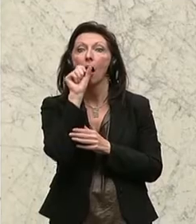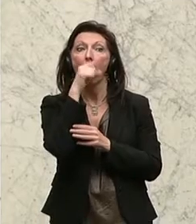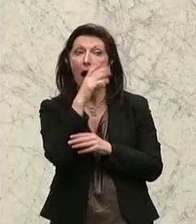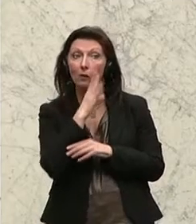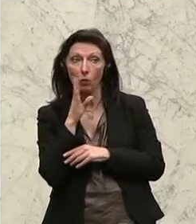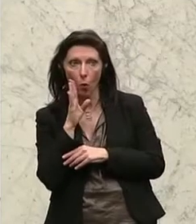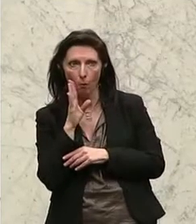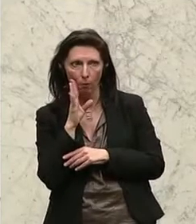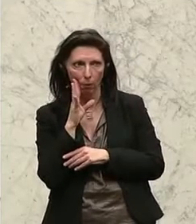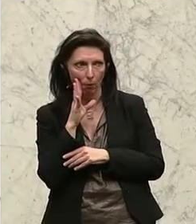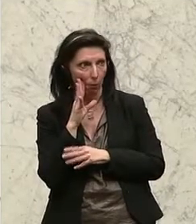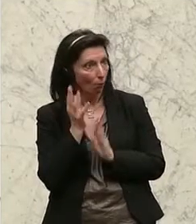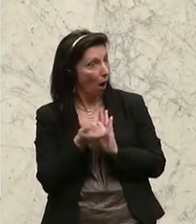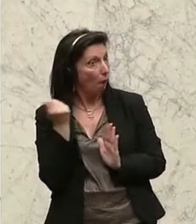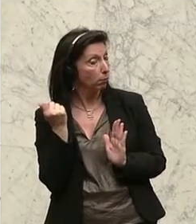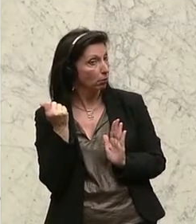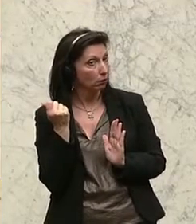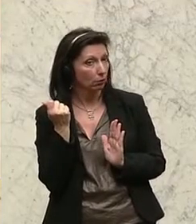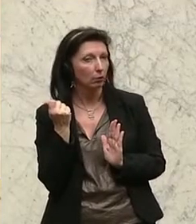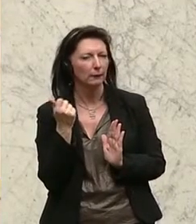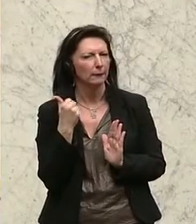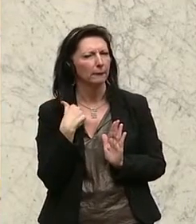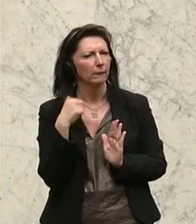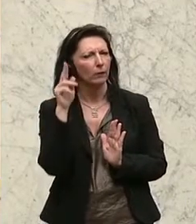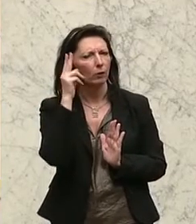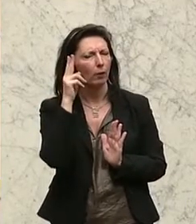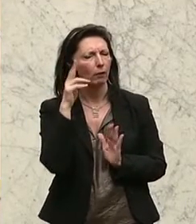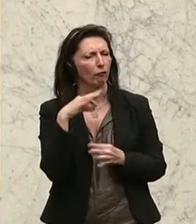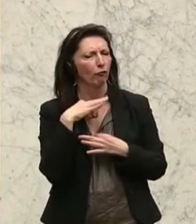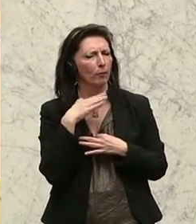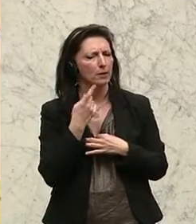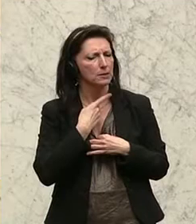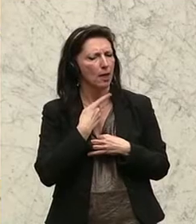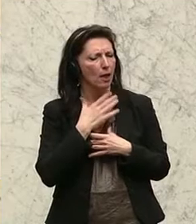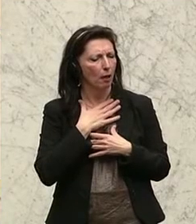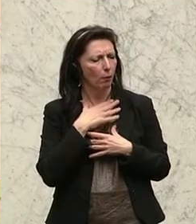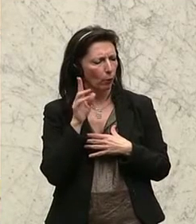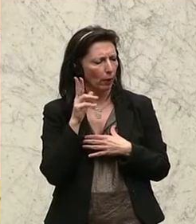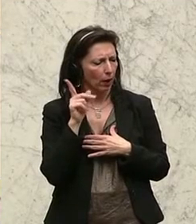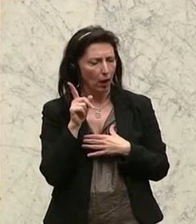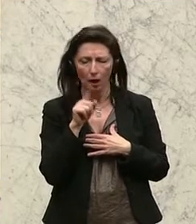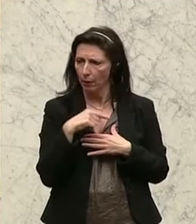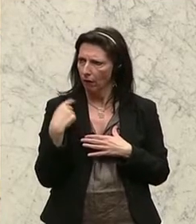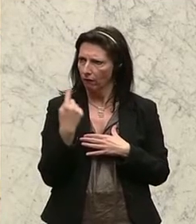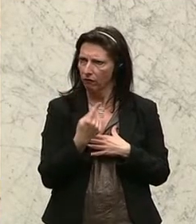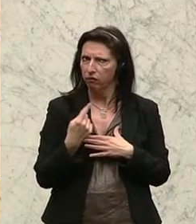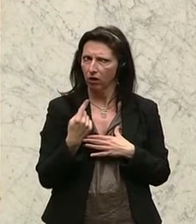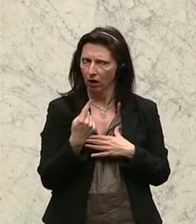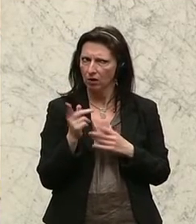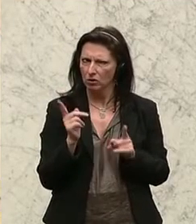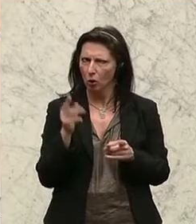darüber nach, für mich selbst, aber ich glaube auch für uns als Nachdenkungsprozess,